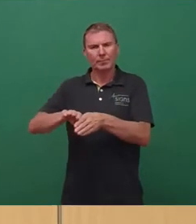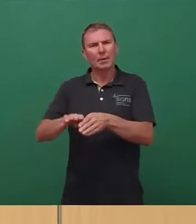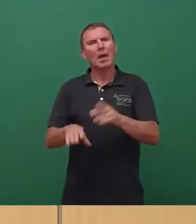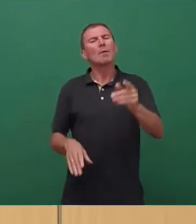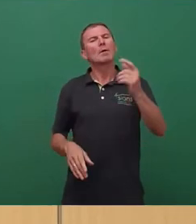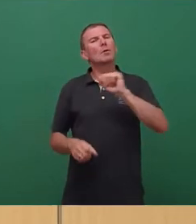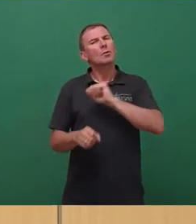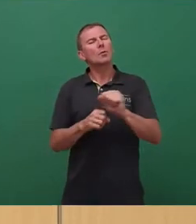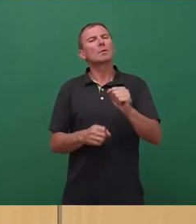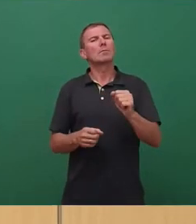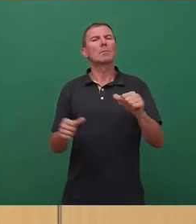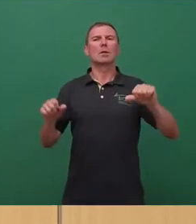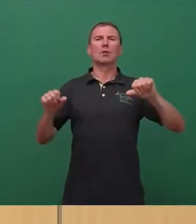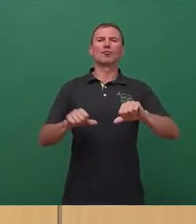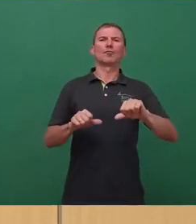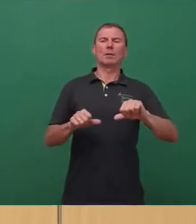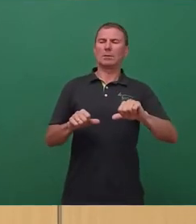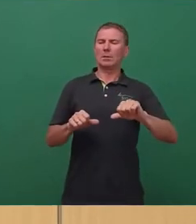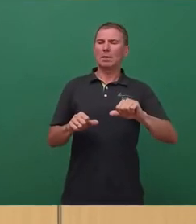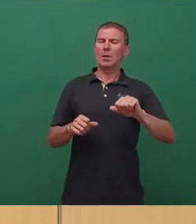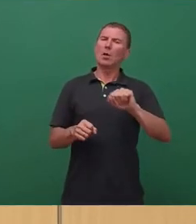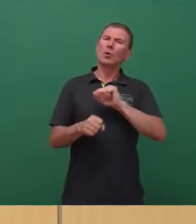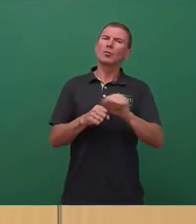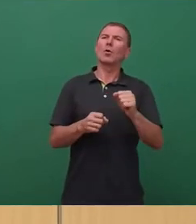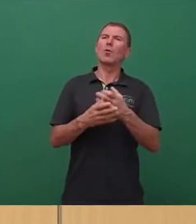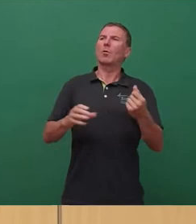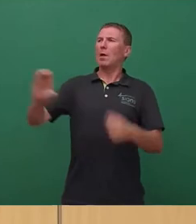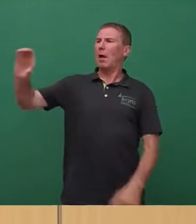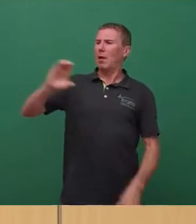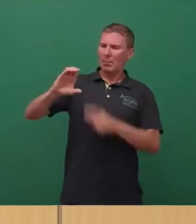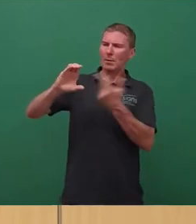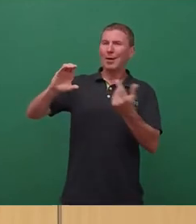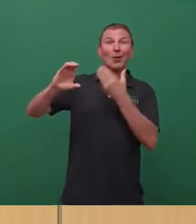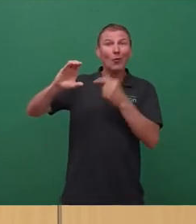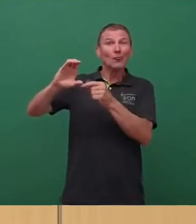misslich, dann hinterher doch nochmal so einen großen Betrag zu sehen, so schön das auch ist,